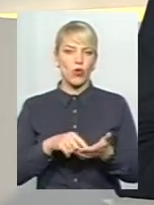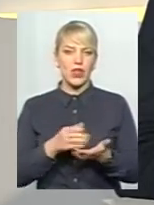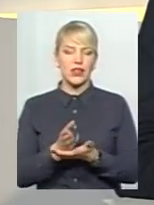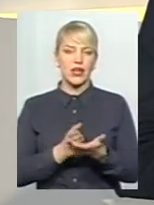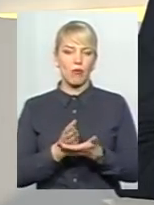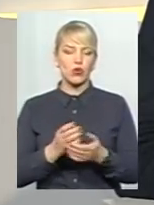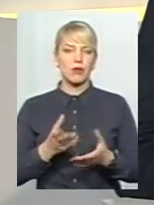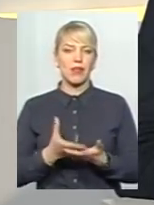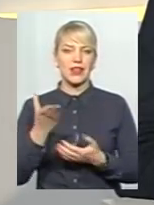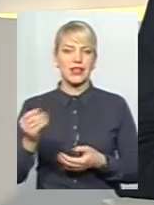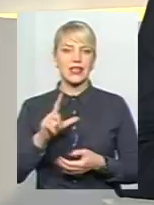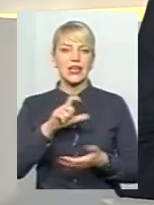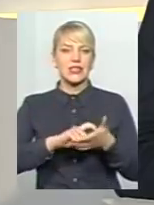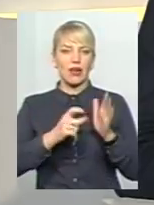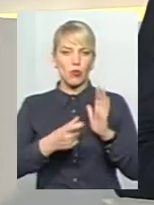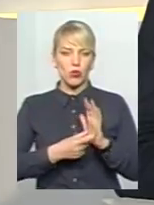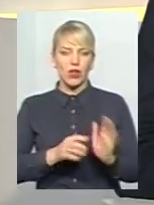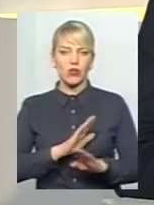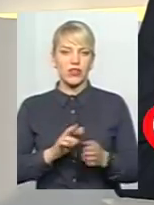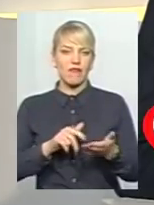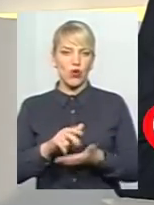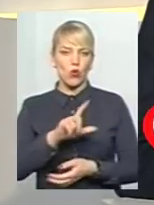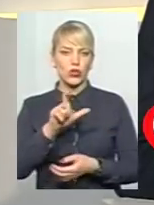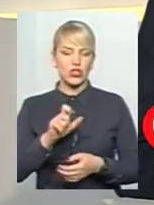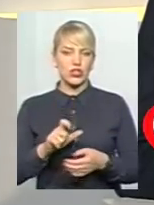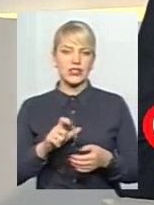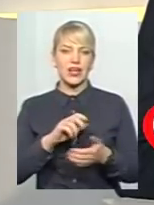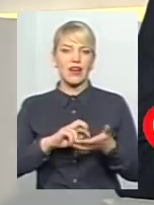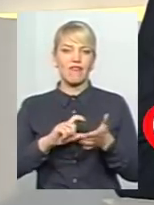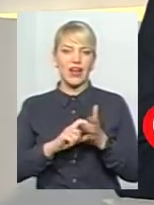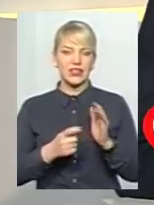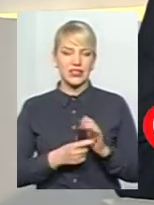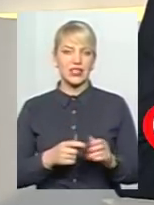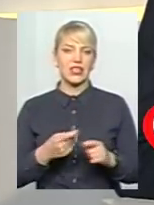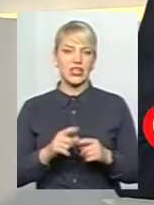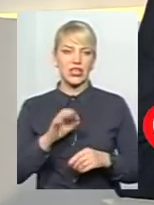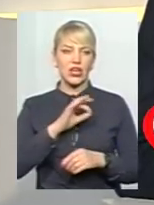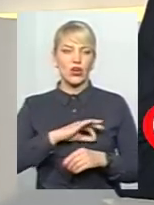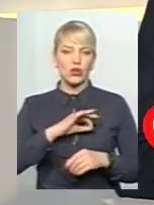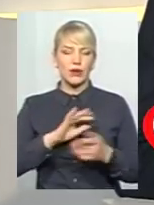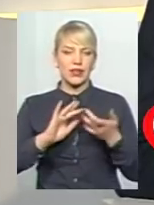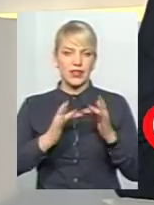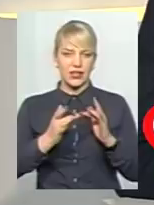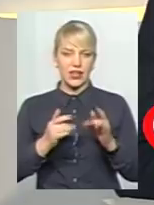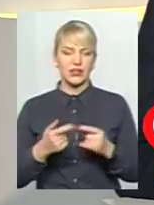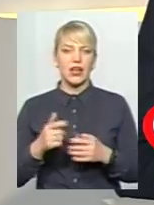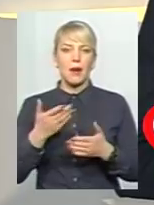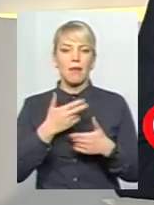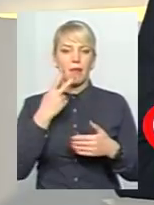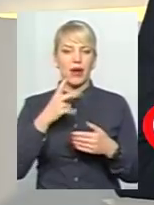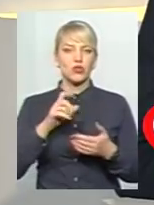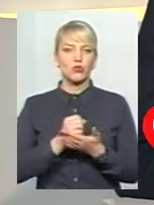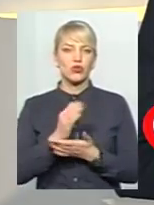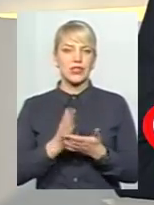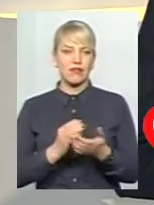комуналку, знову ж таки, не виходячи з квартири, не встаючи з дивана, маючи можливість користуватися мережею інтернету. Ми бачимо, що сервіси